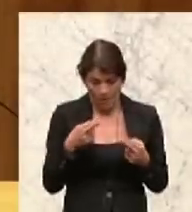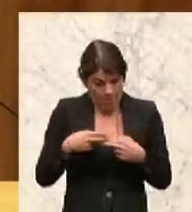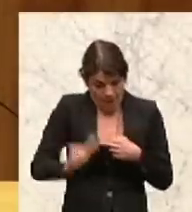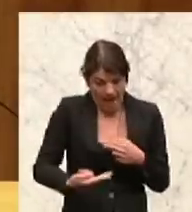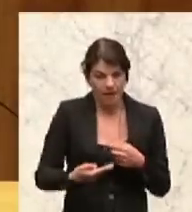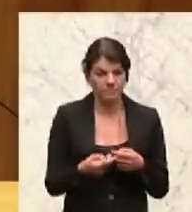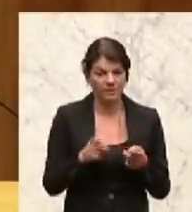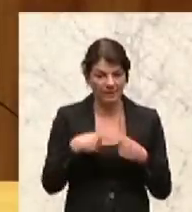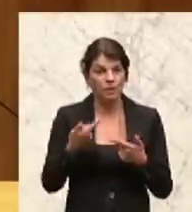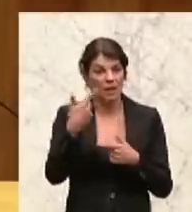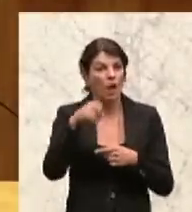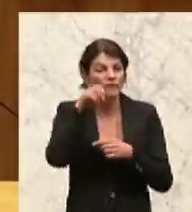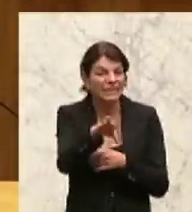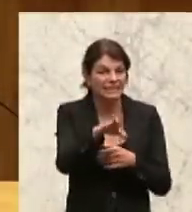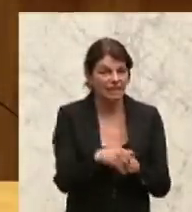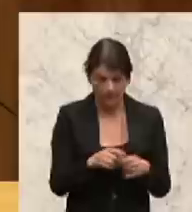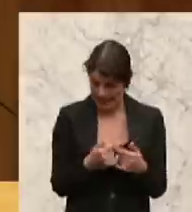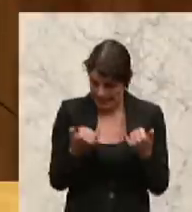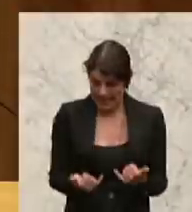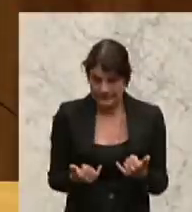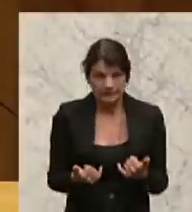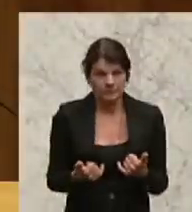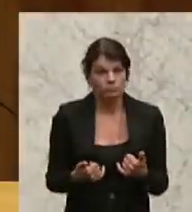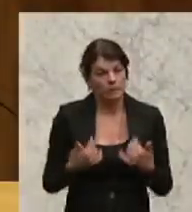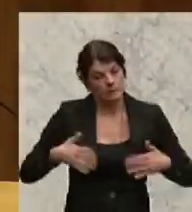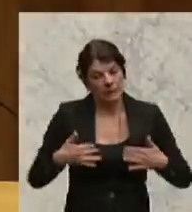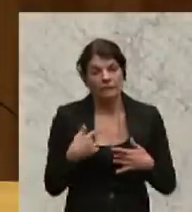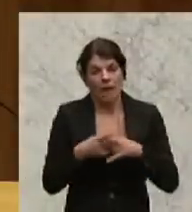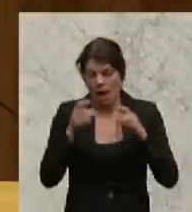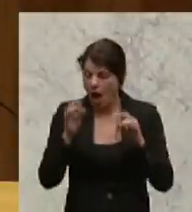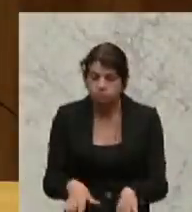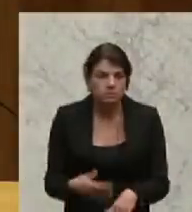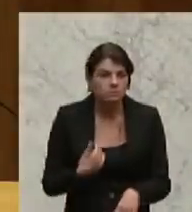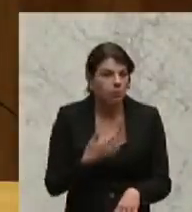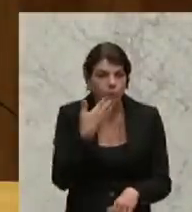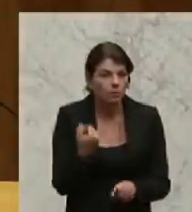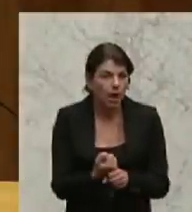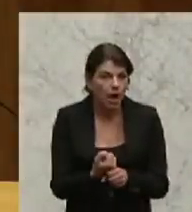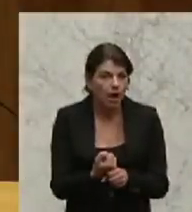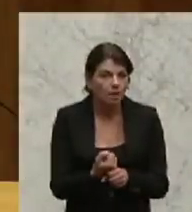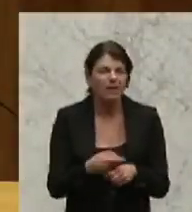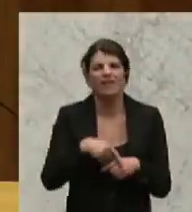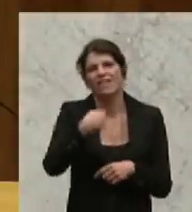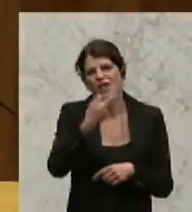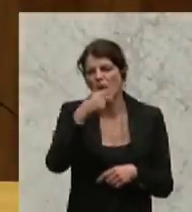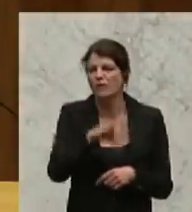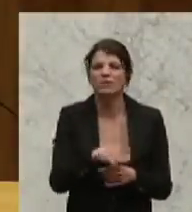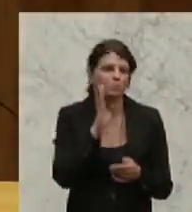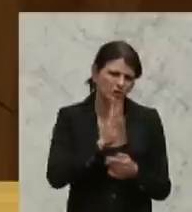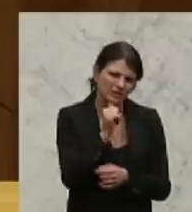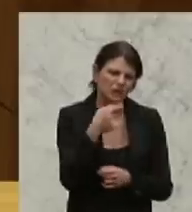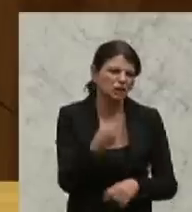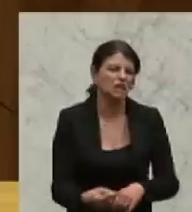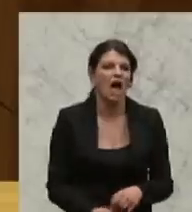2014 ist, wenn jetzt das Notwendige unterlassen wird, es soll nachher nicht wieder keiner sagen, es war